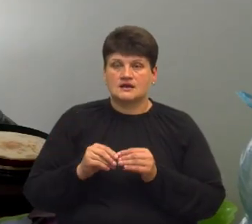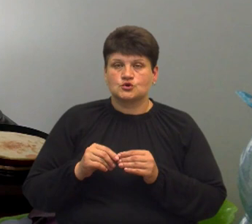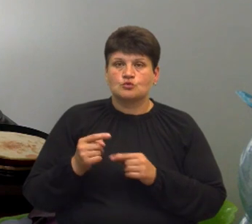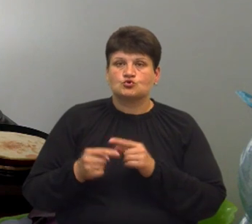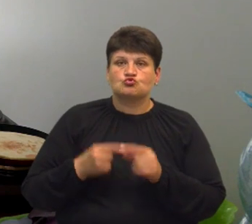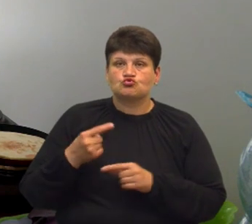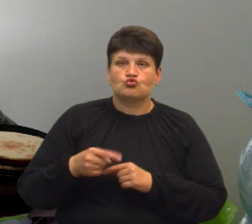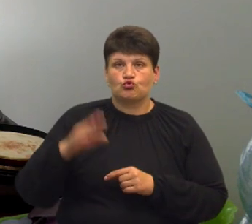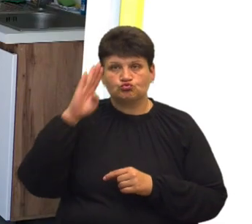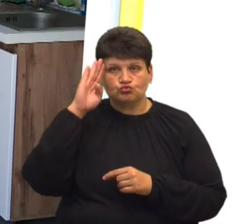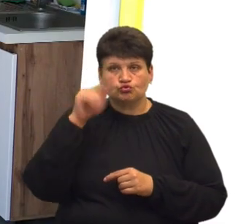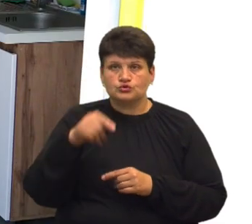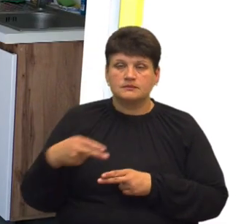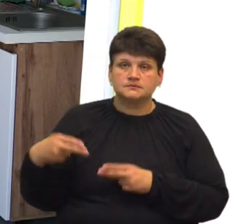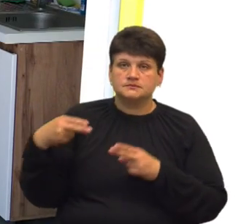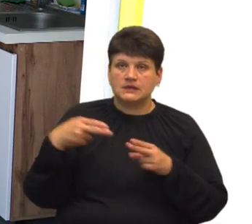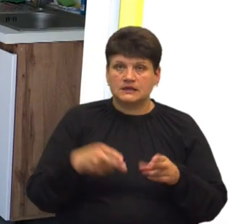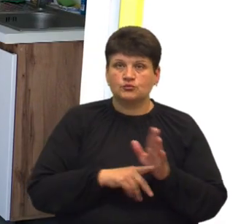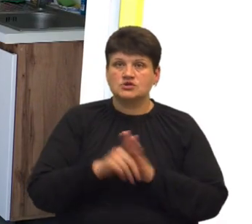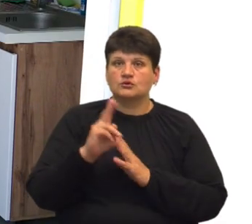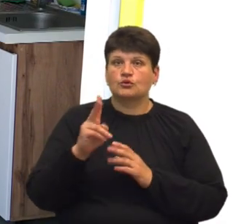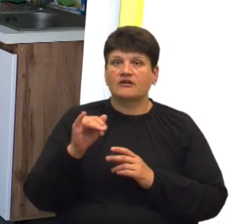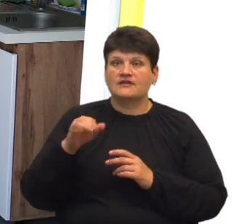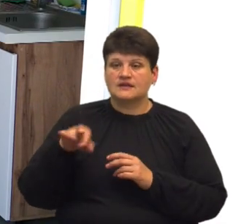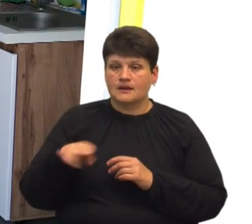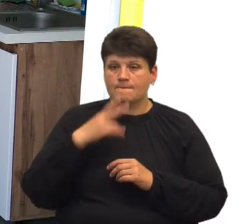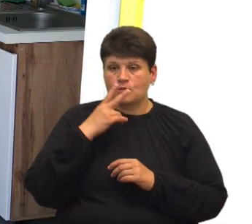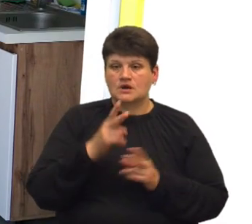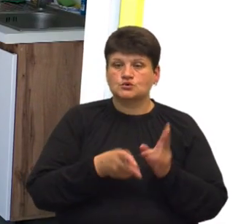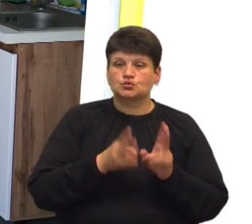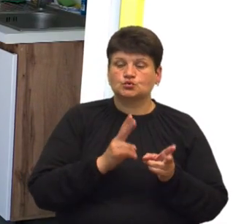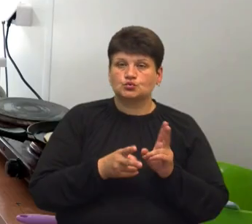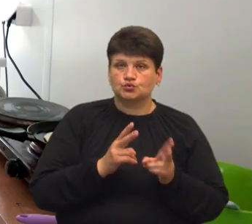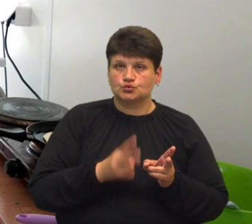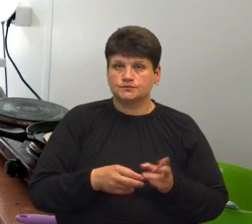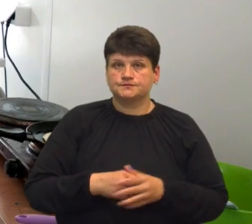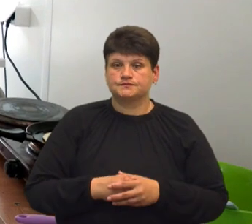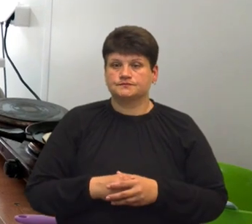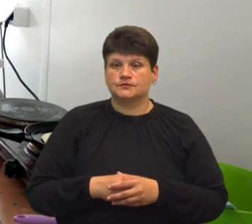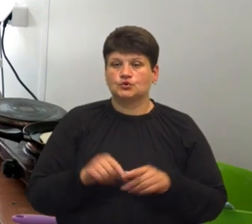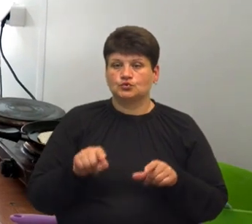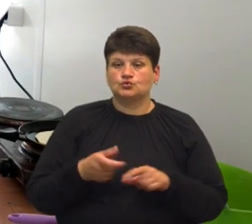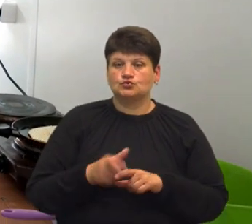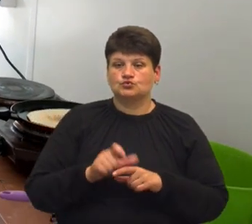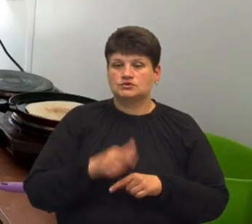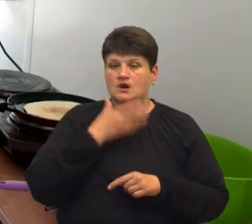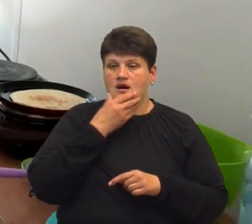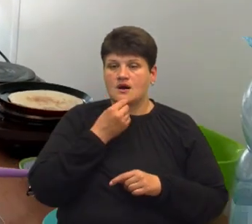сюди переїхали на початку квітня. Жінка показує кухню модульного містечка. Тут дуже гарна